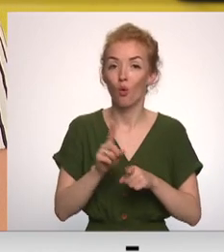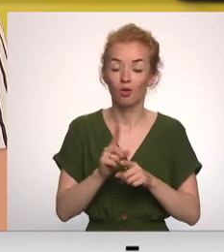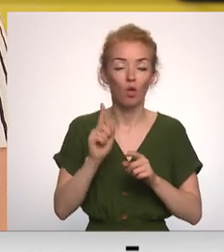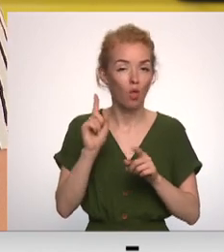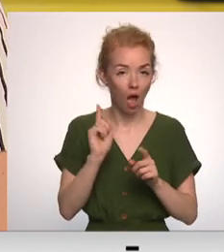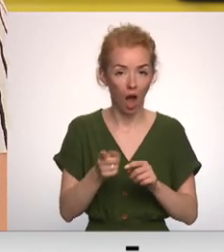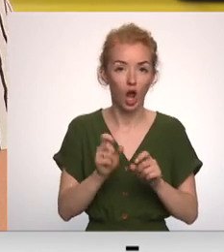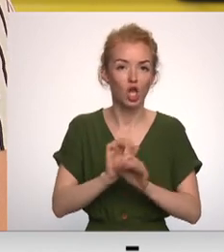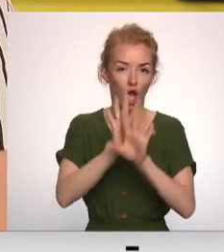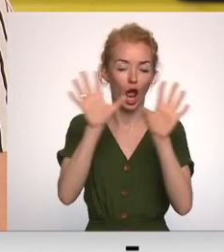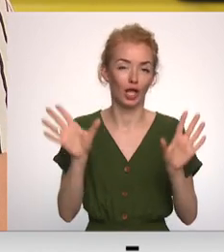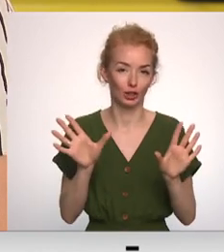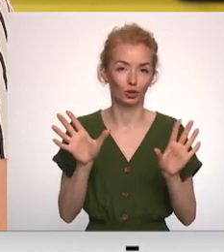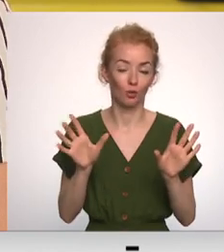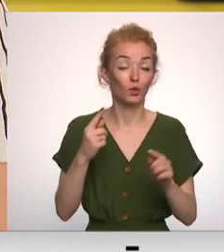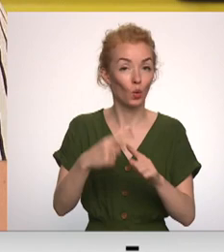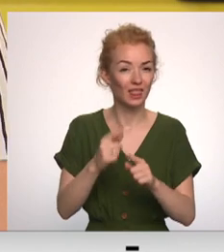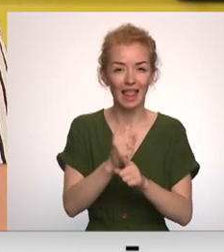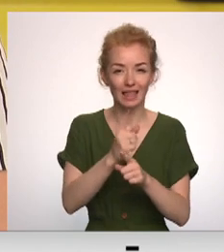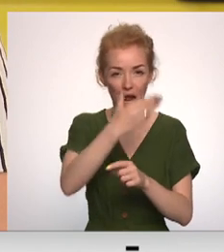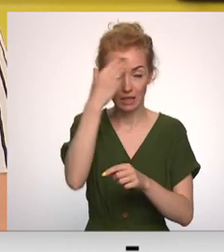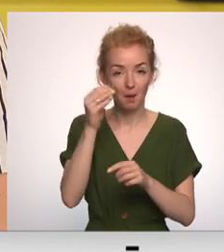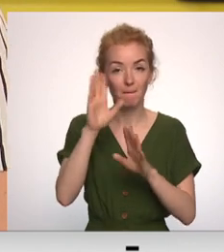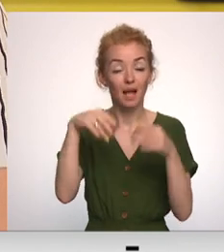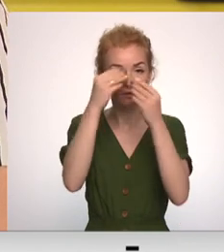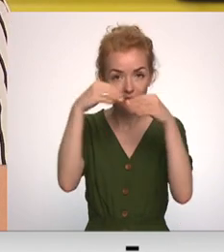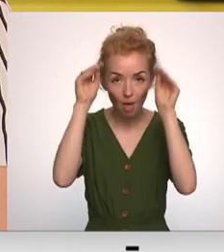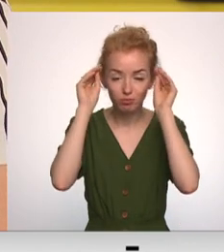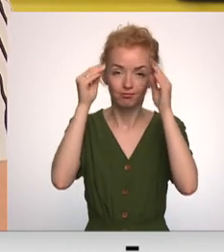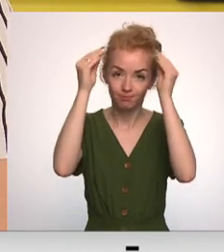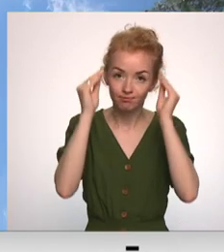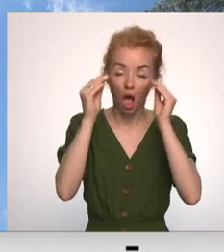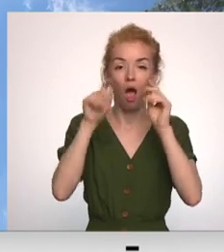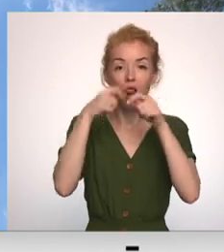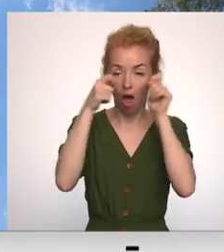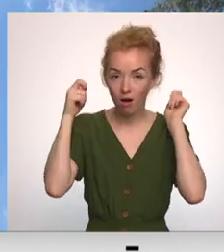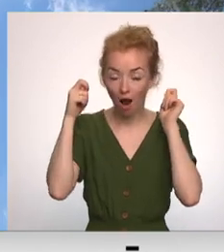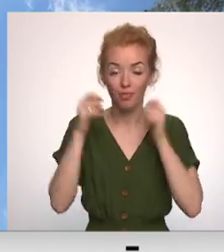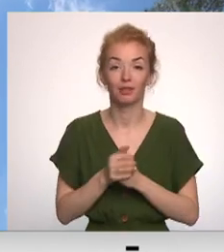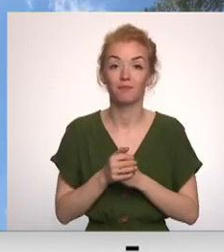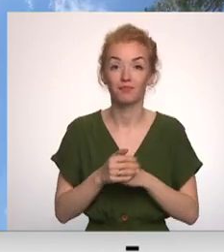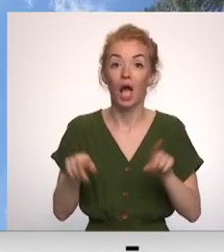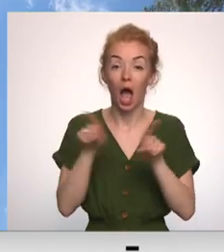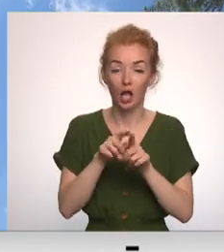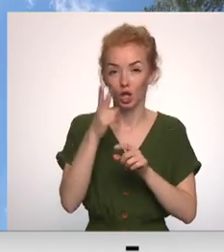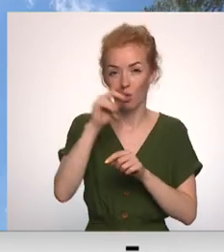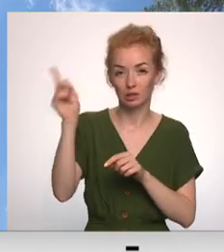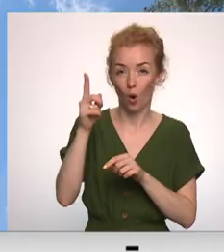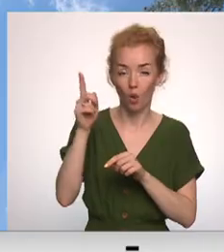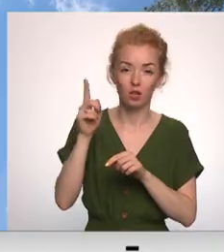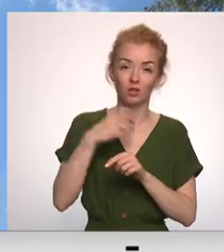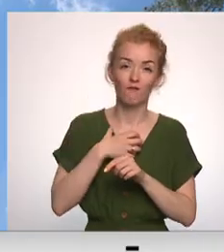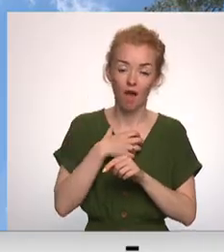noteikti gaišu un neaizmirstam par galvas sagām cetpuras lakati. Tāpat no tiešiem saules stariem ir